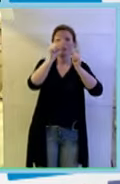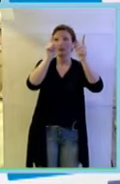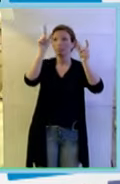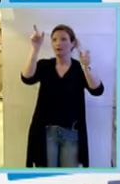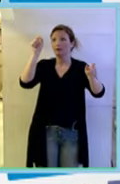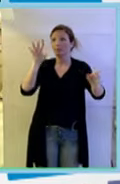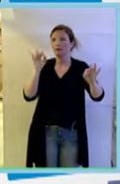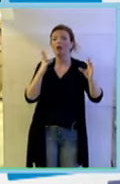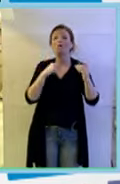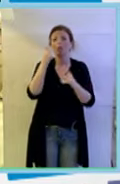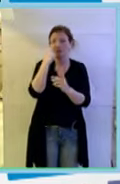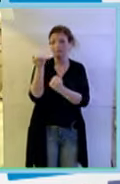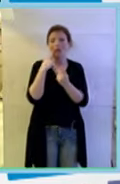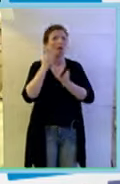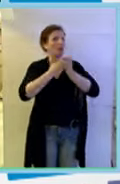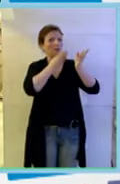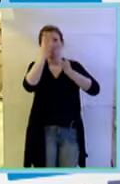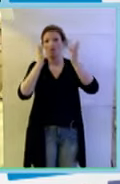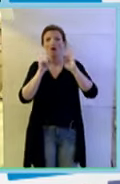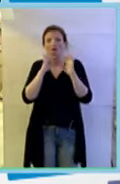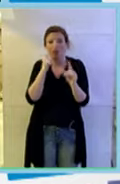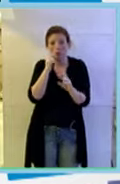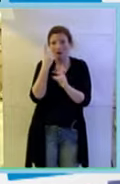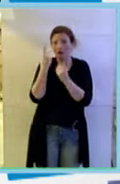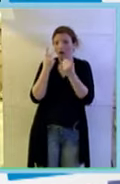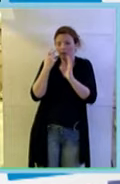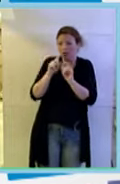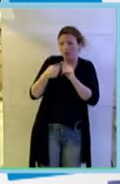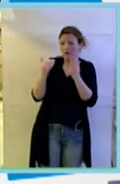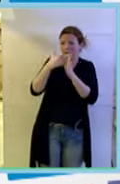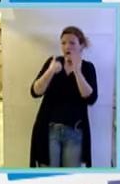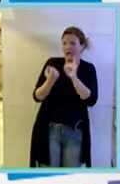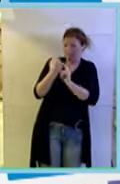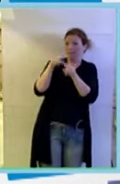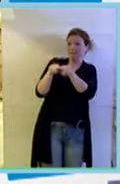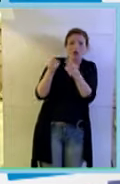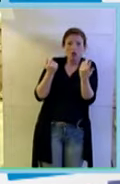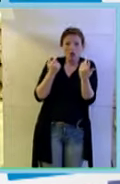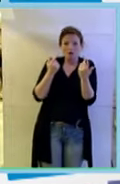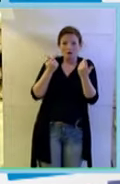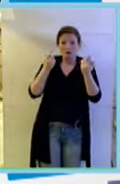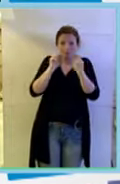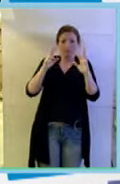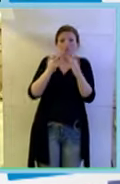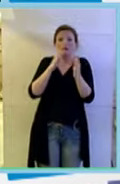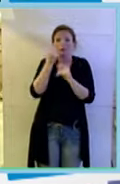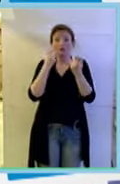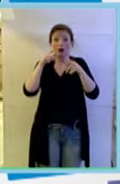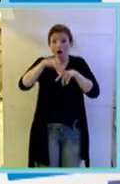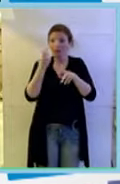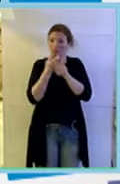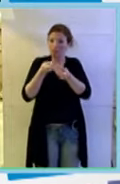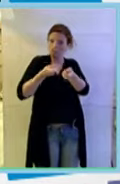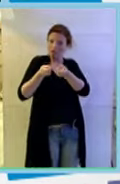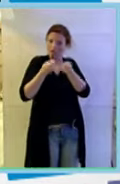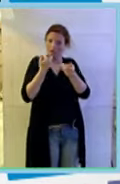non guardano in faccia a nessuno e quindi te li puoi ritrovare nel giardino di casa domattina e quindi non ha senso gestire